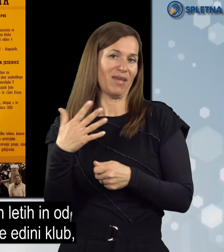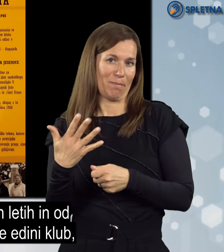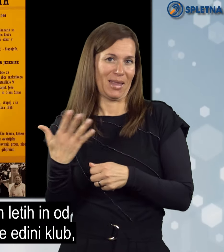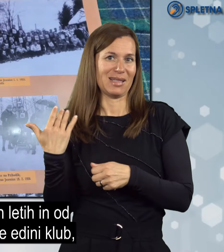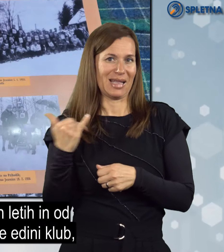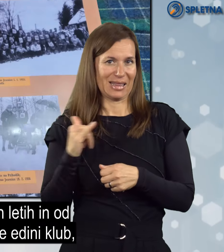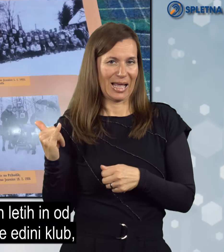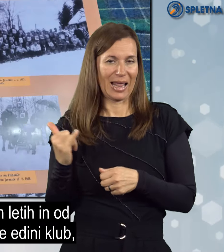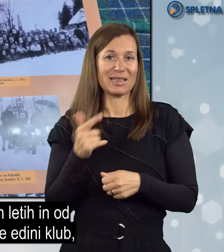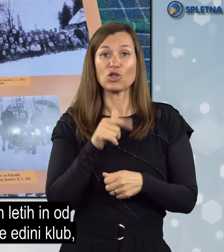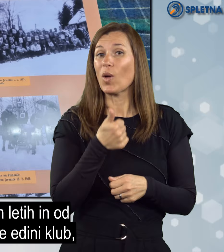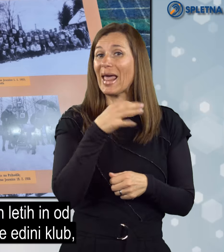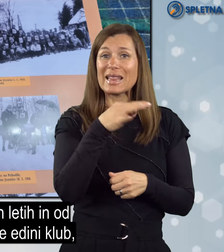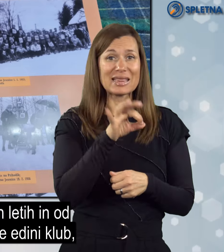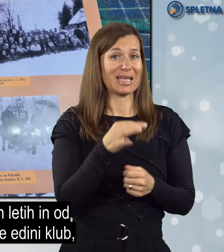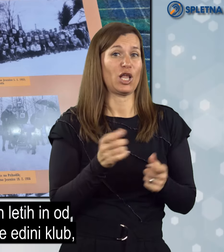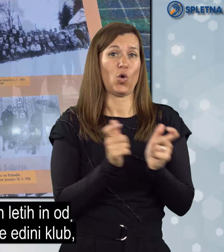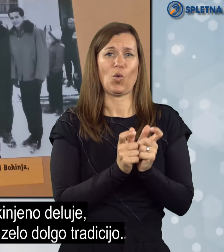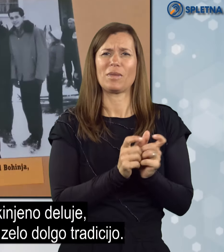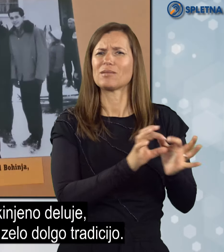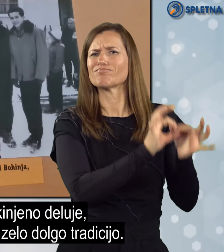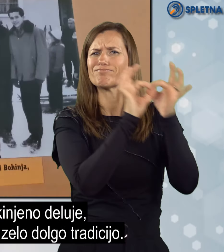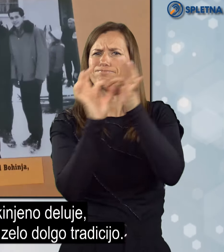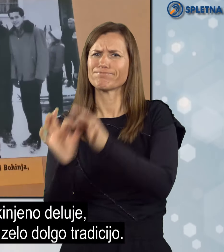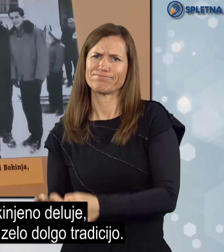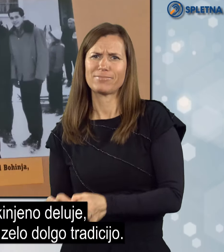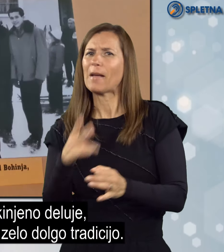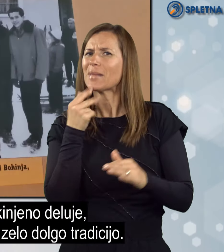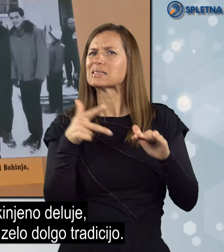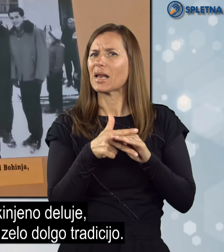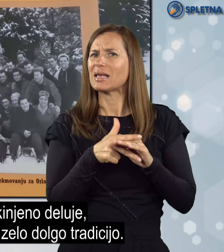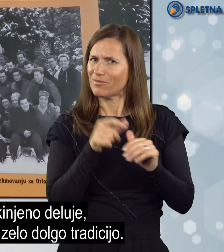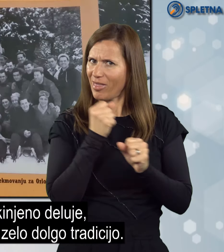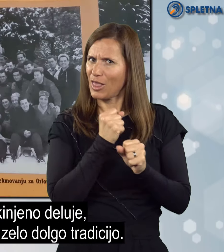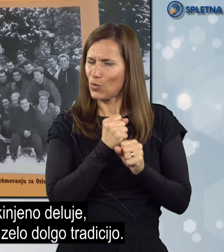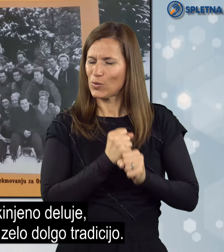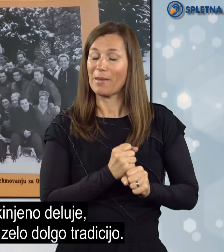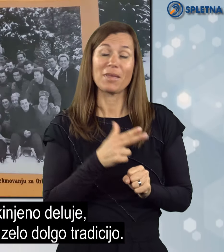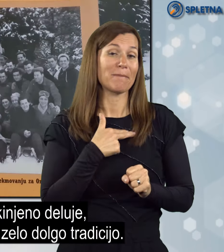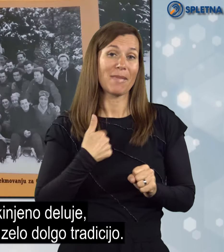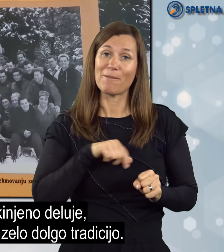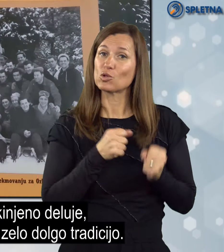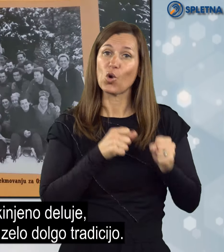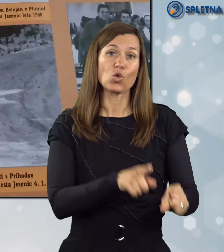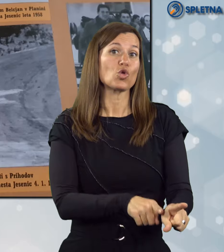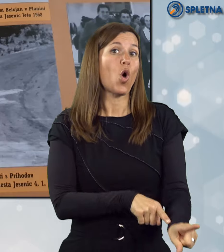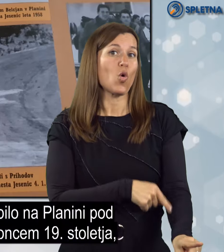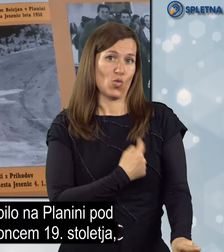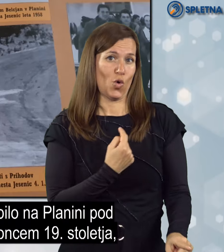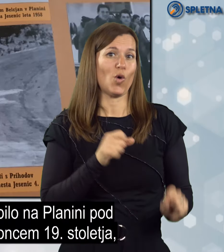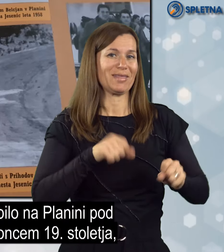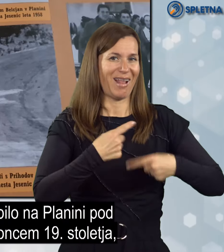-ih letih in od takrat še edini klub, ki neprekinjeno deluje. Tako da imamo zelo dolgo tradicijo.